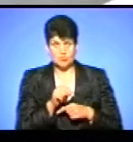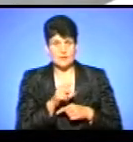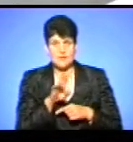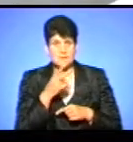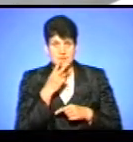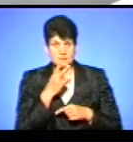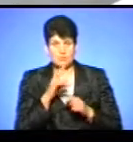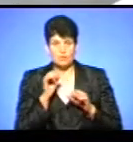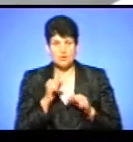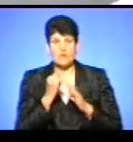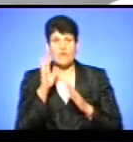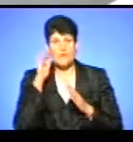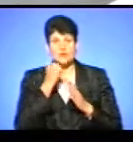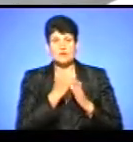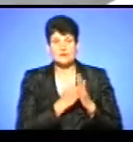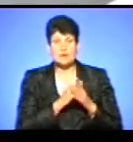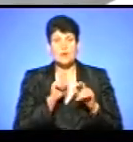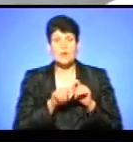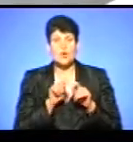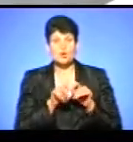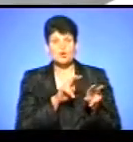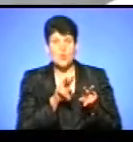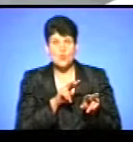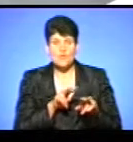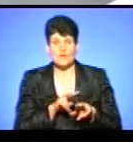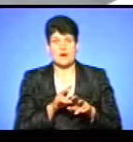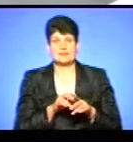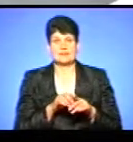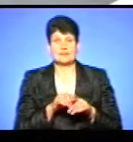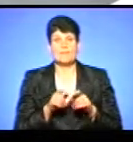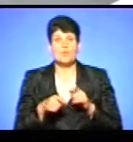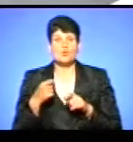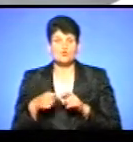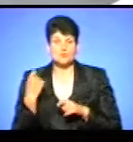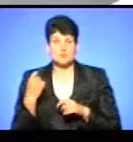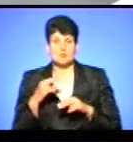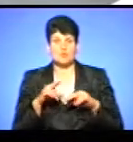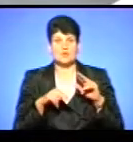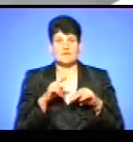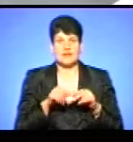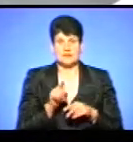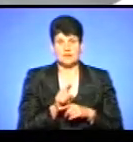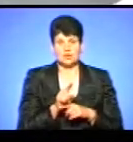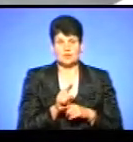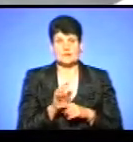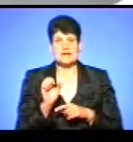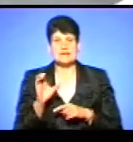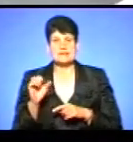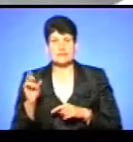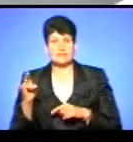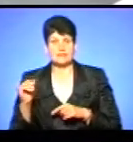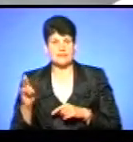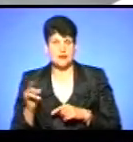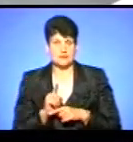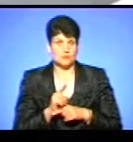передбачено можливості водоканалу проконтролювати, йдеться запобігти тим чи іншим порушенням будівельних норм, санітарних норм чи будь-яких інших